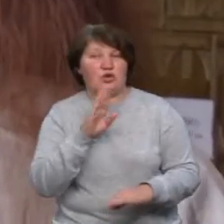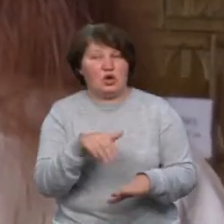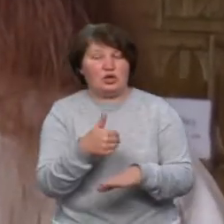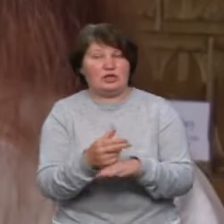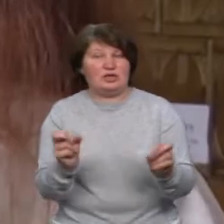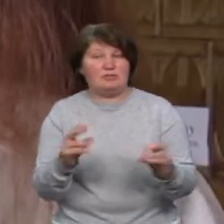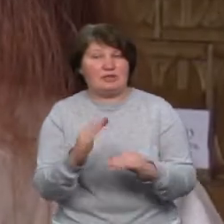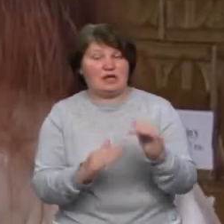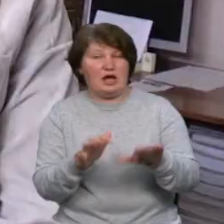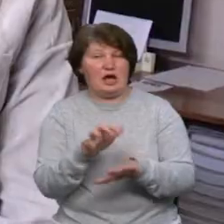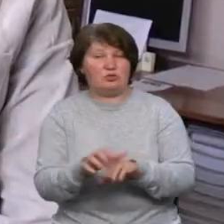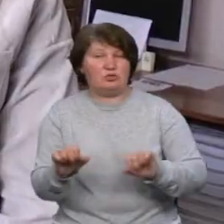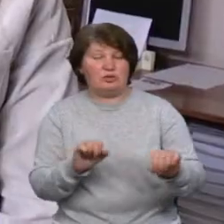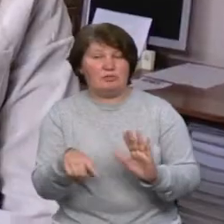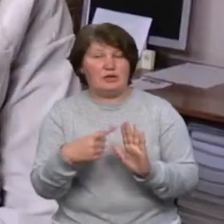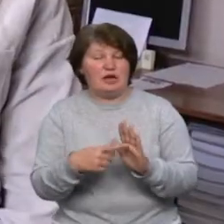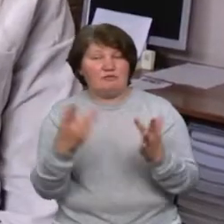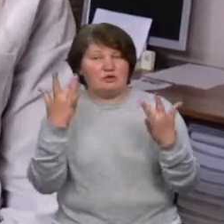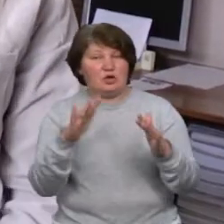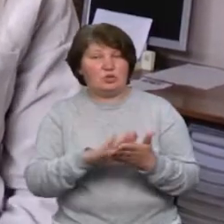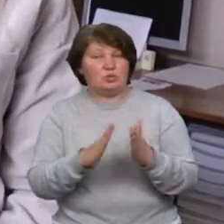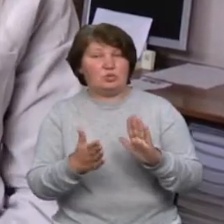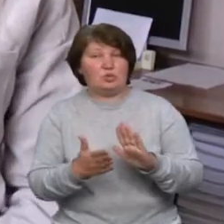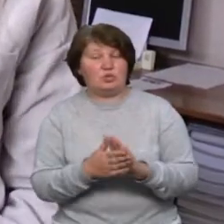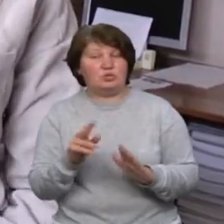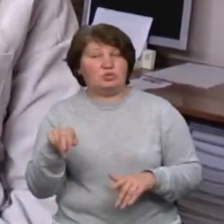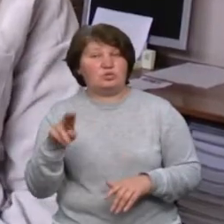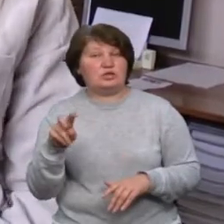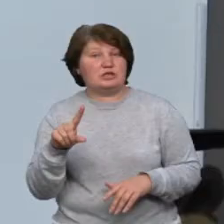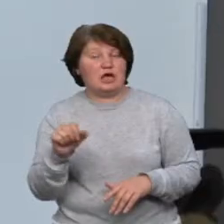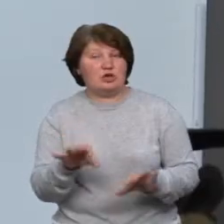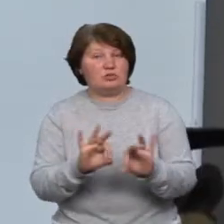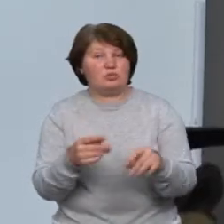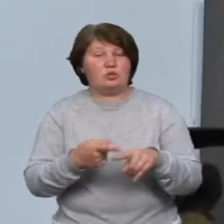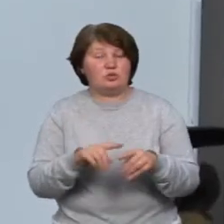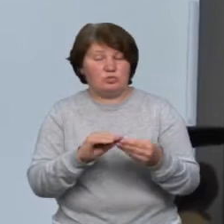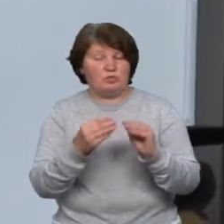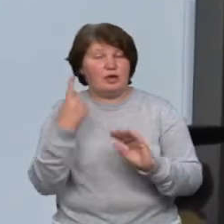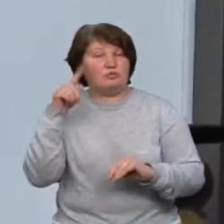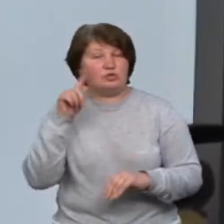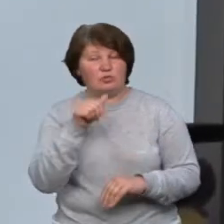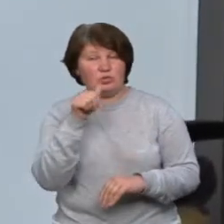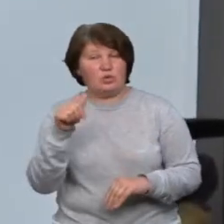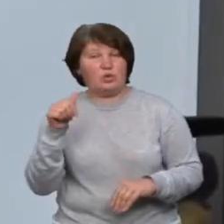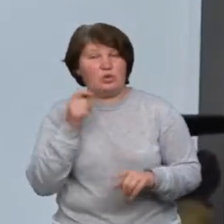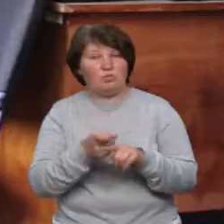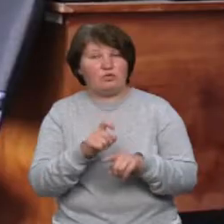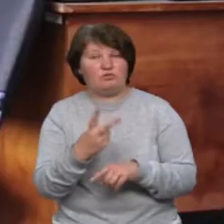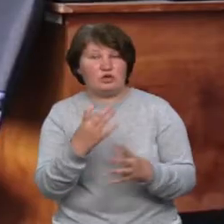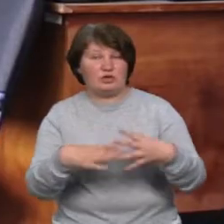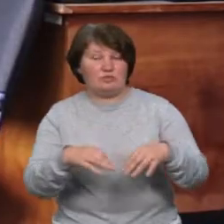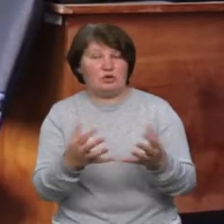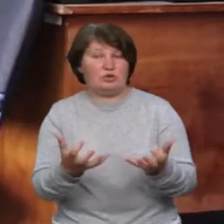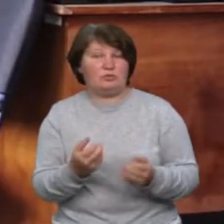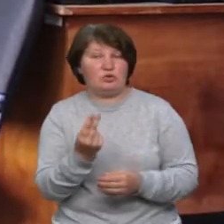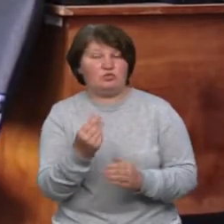Калузького управління з питань надзвичайних ситуацій Людмила Дзунзах розповідає, що про цю проблему знають. Минулого року більше 207 отримали грошову